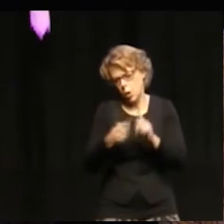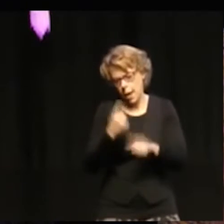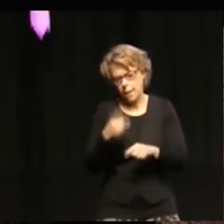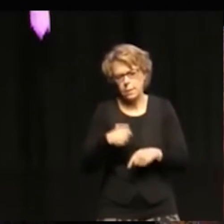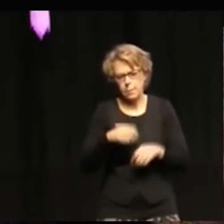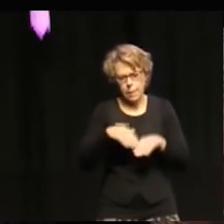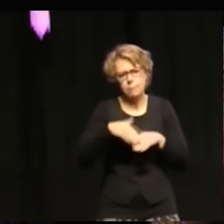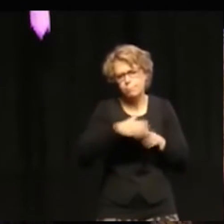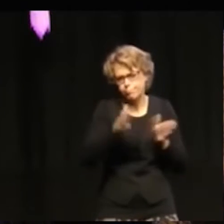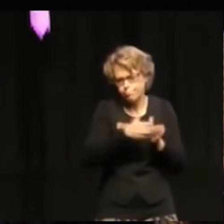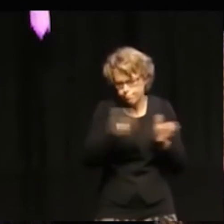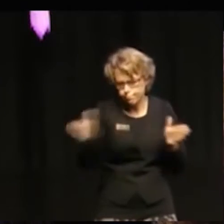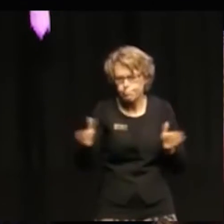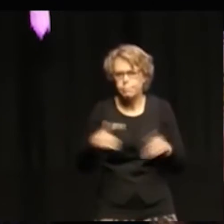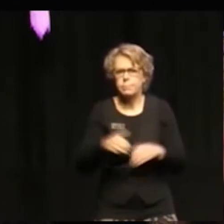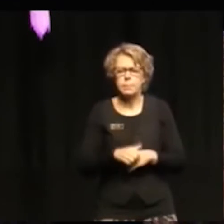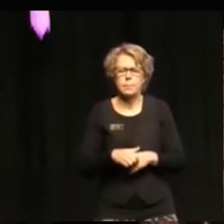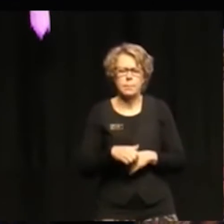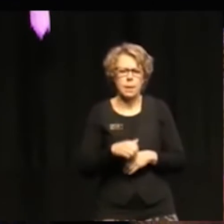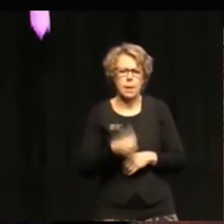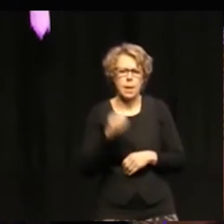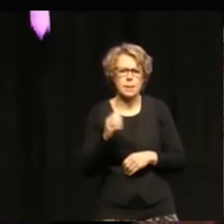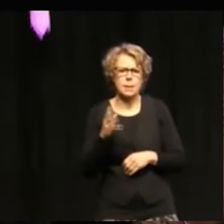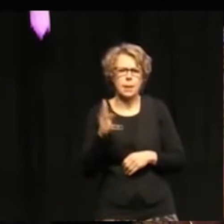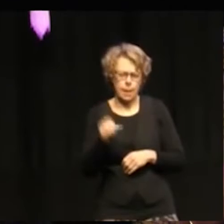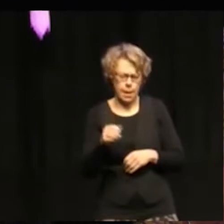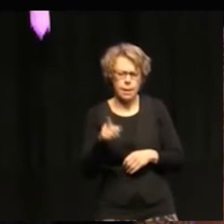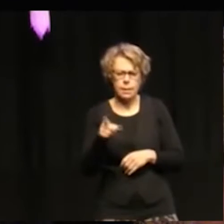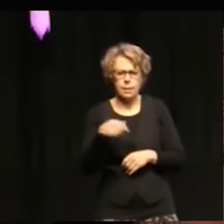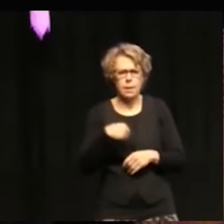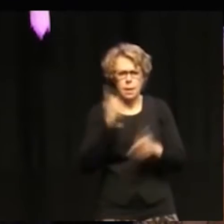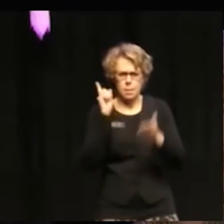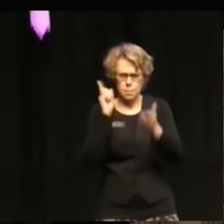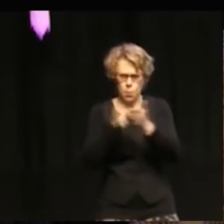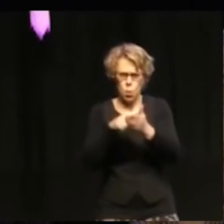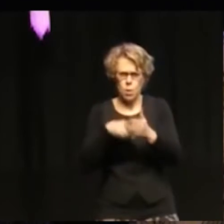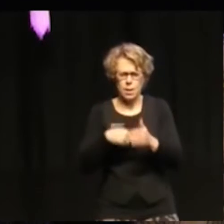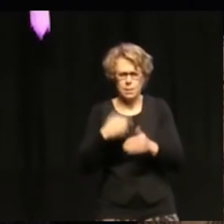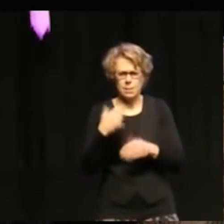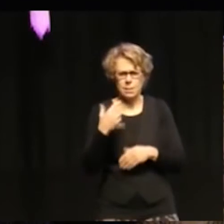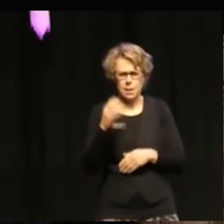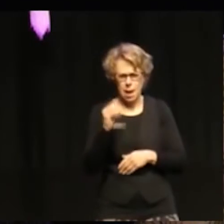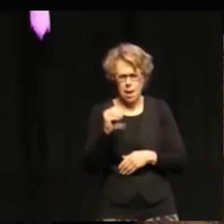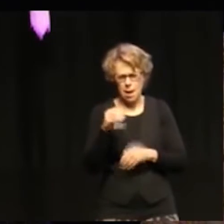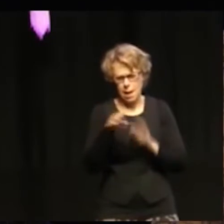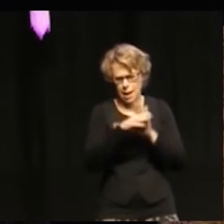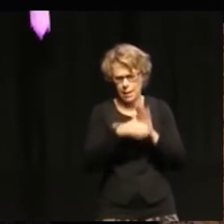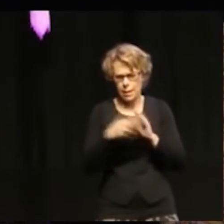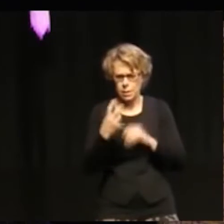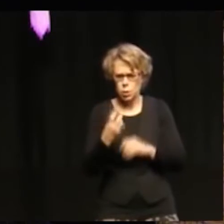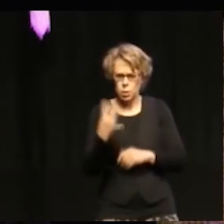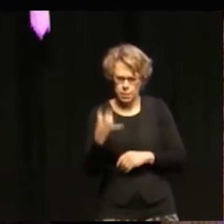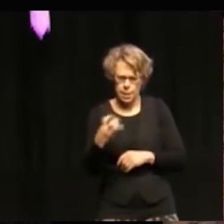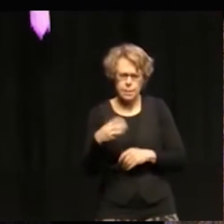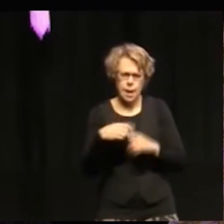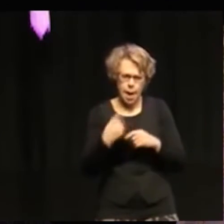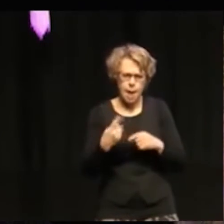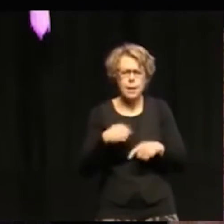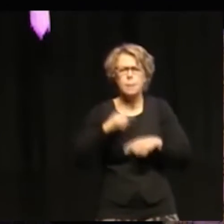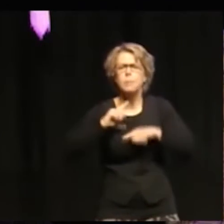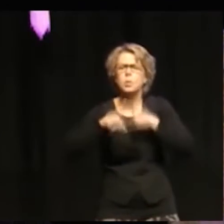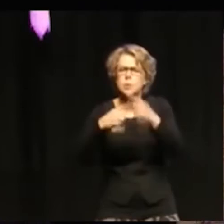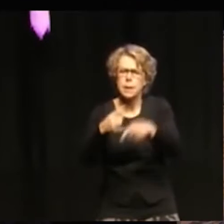SDG'erne är också mycket forskjelliga från MDG'erne via den process som ligger till grund för det. Hvor MDG'erne blev